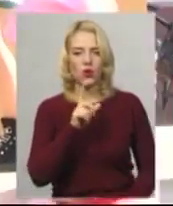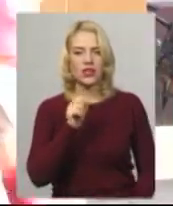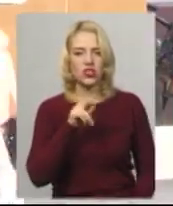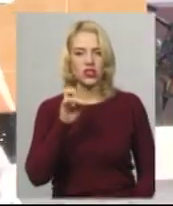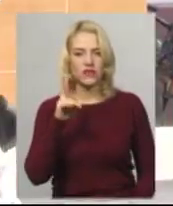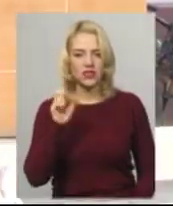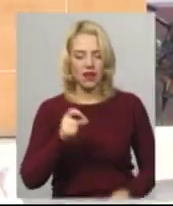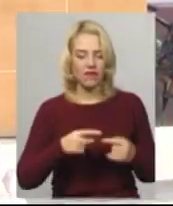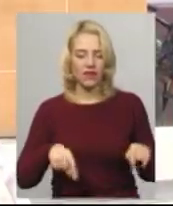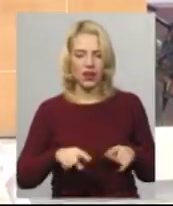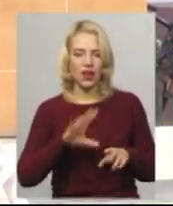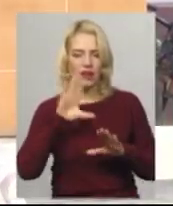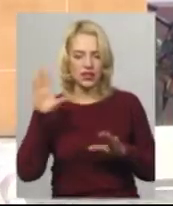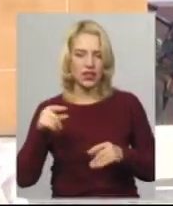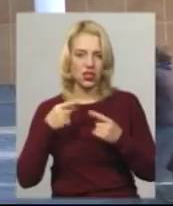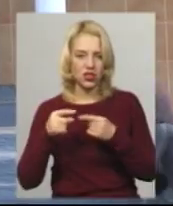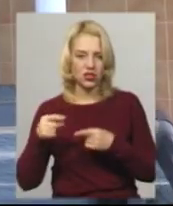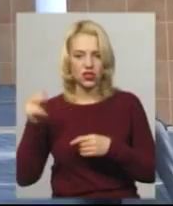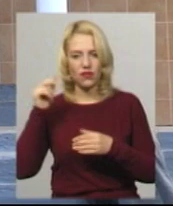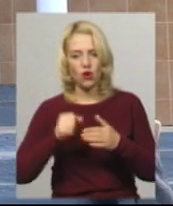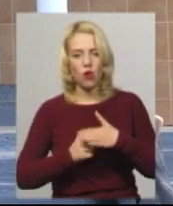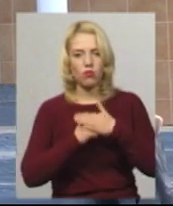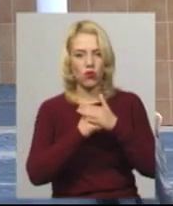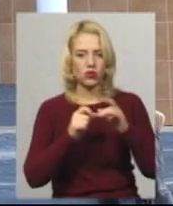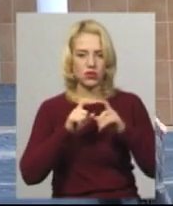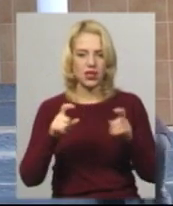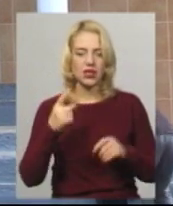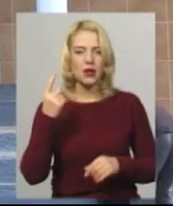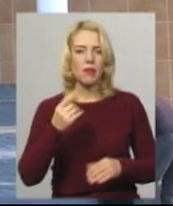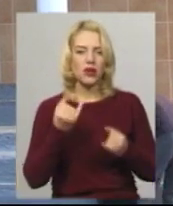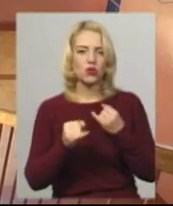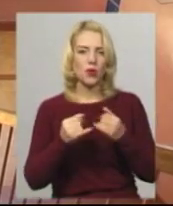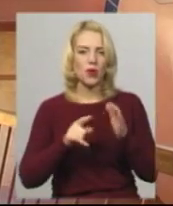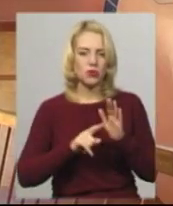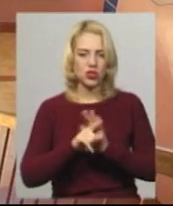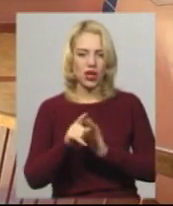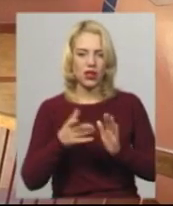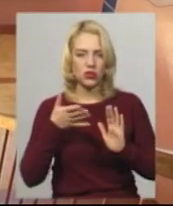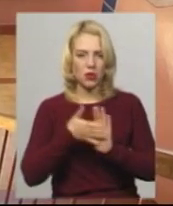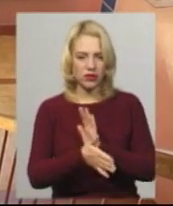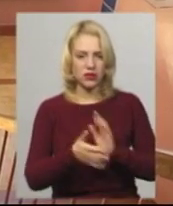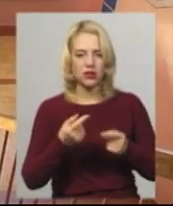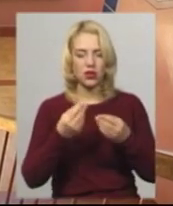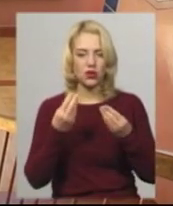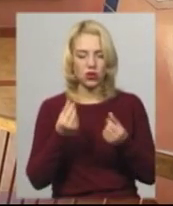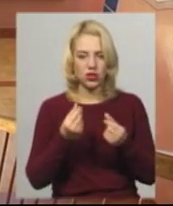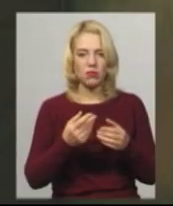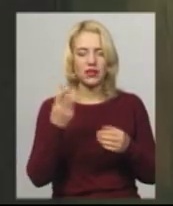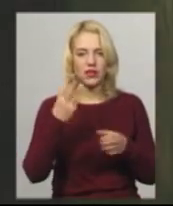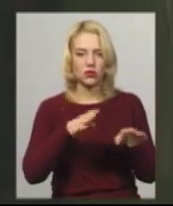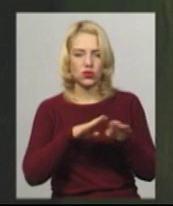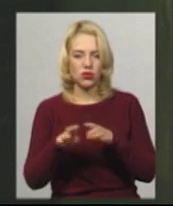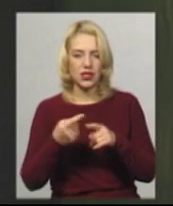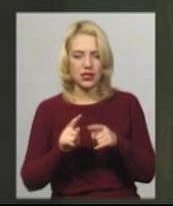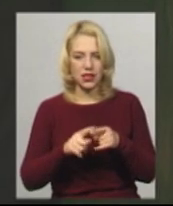опорному закладі. З 1 жовтня вони стали розпорядниками коштів третього ступеня, що передбачає витрачання коштів